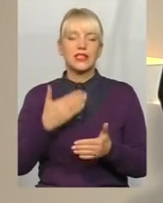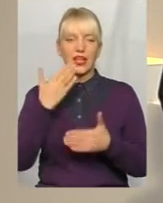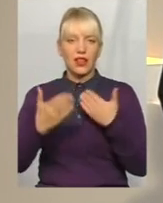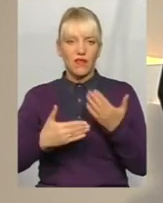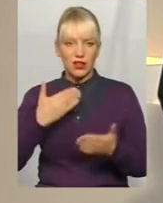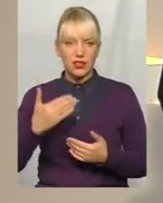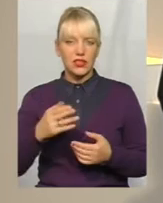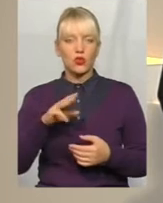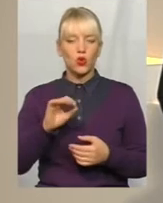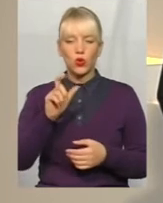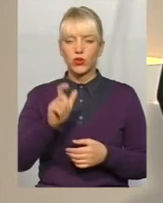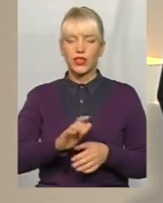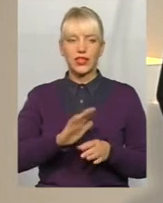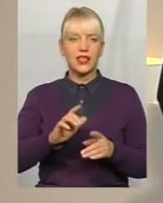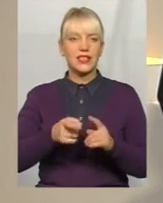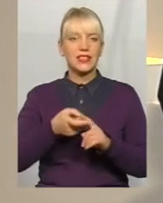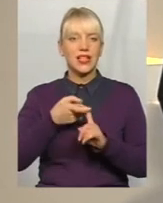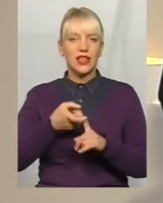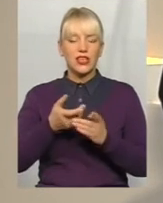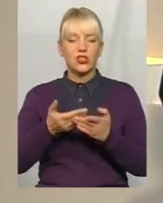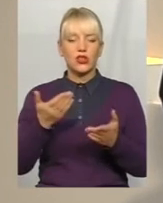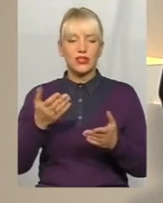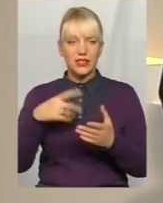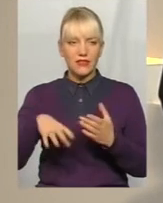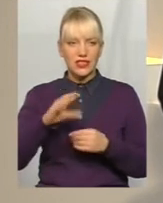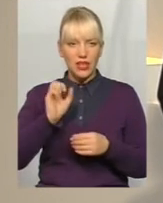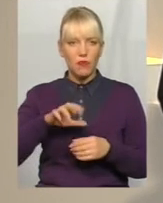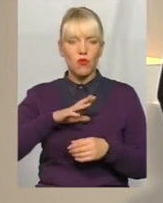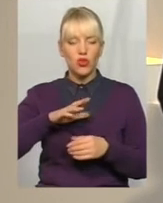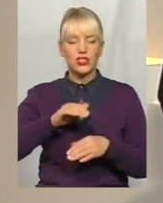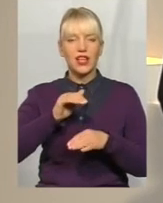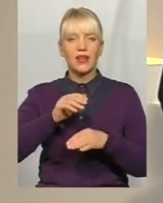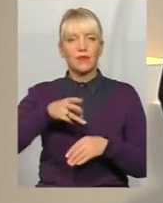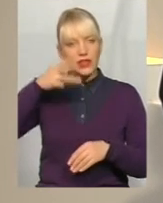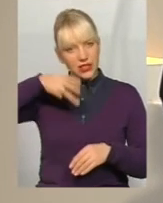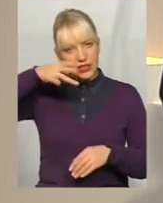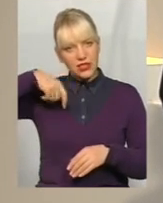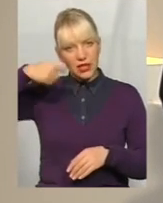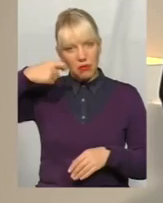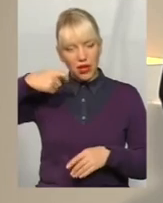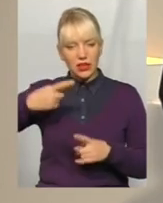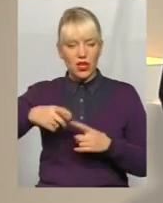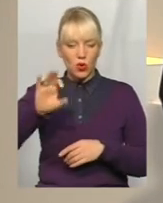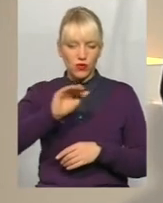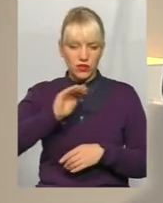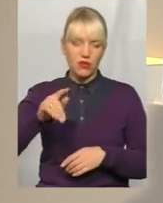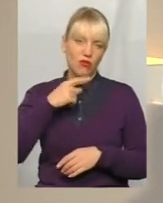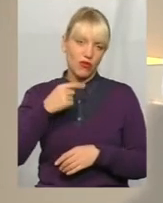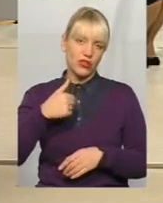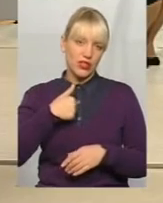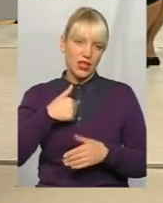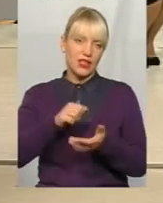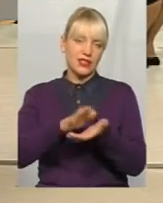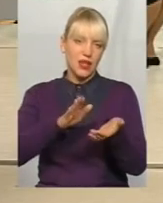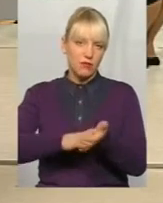задаватись, то людина, незалежно, на який пристрій, може це все фіксувати. Офіційно повідомляти, що я здійснюю запис,